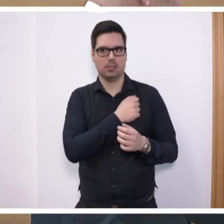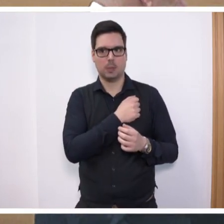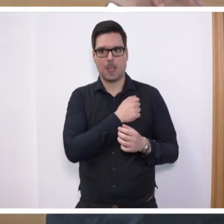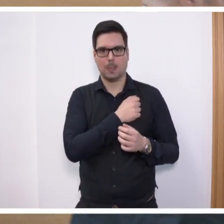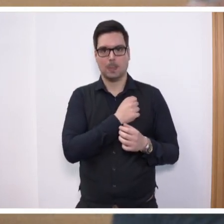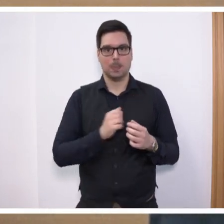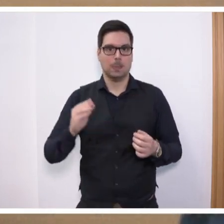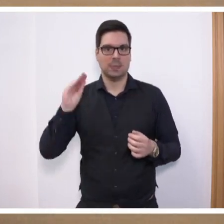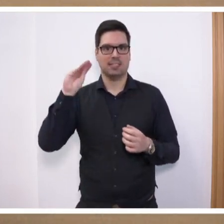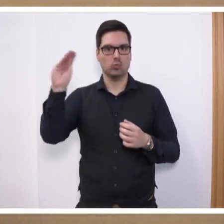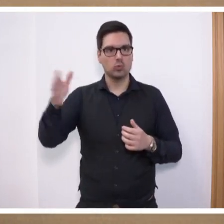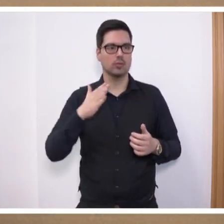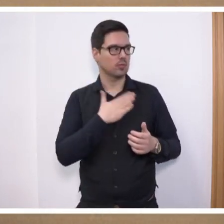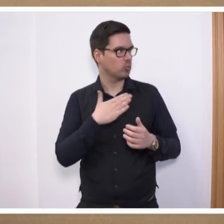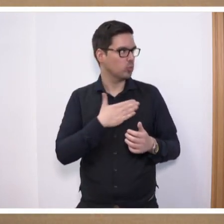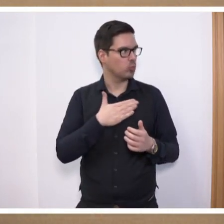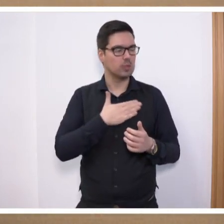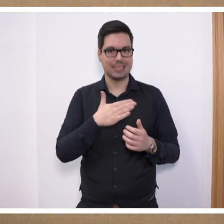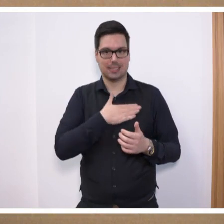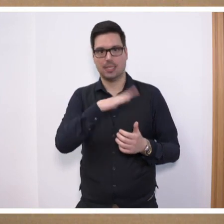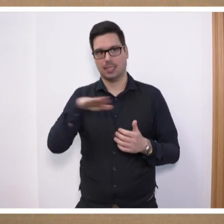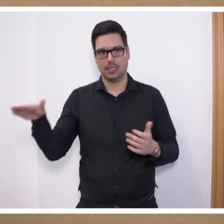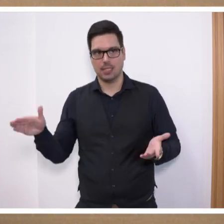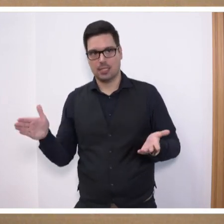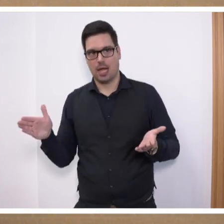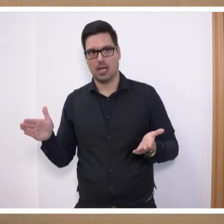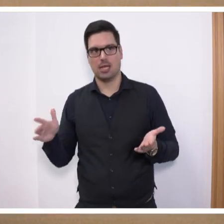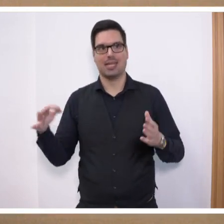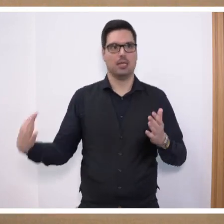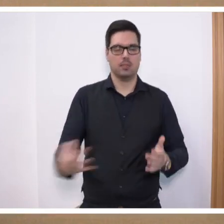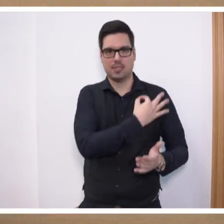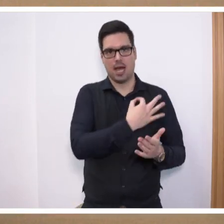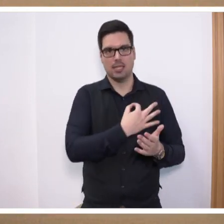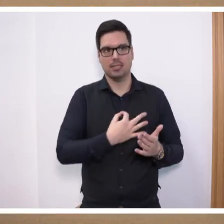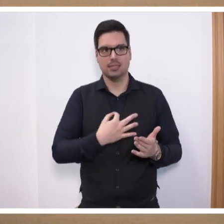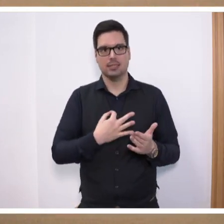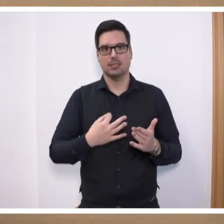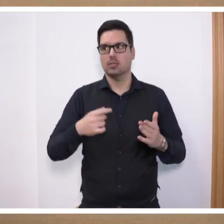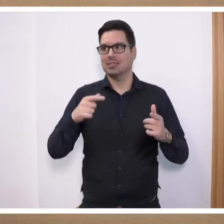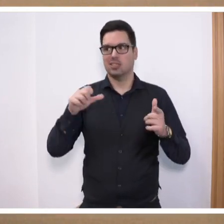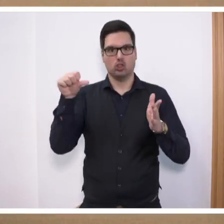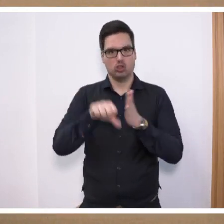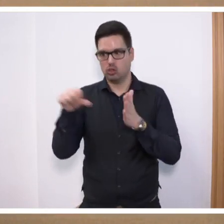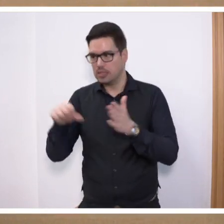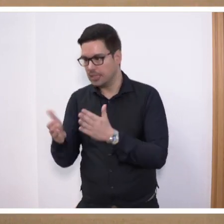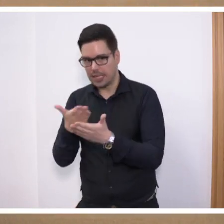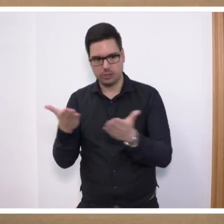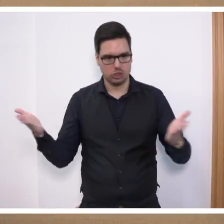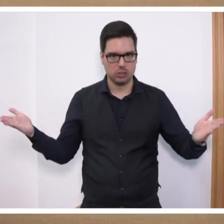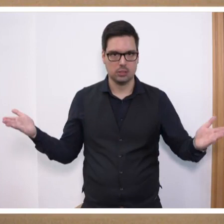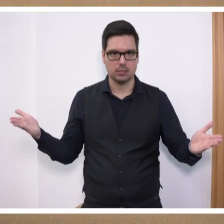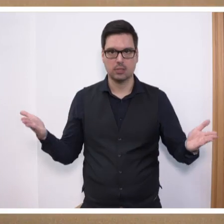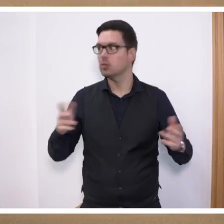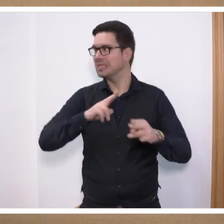die Zukunft unserer Kinder. Unser Bildungssystem im Saarland hat massive Schwachstellen und die müssen dringendst